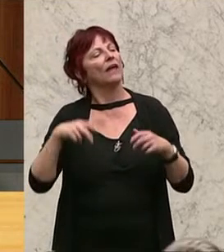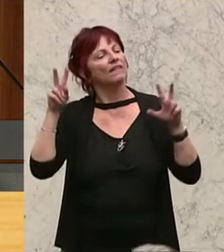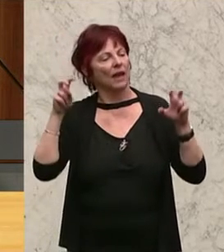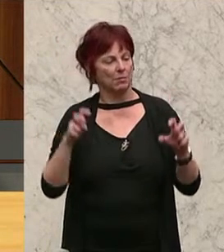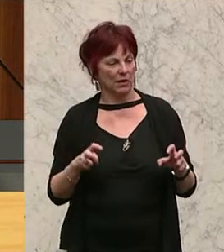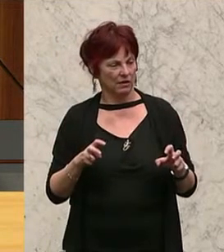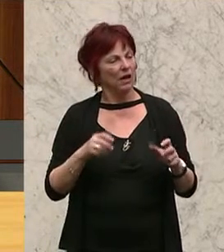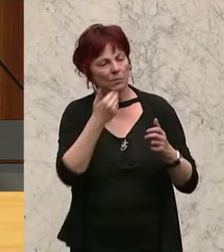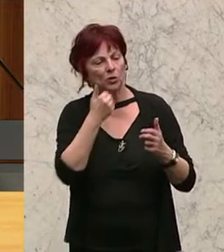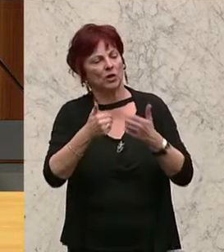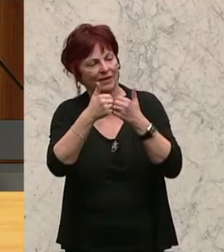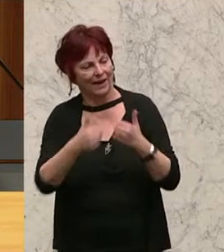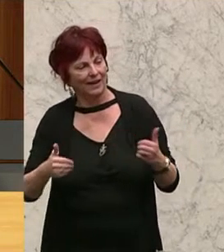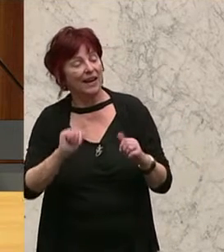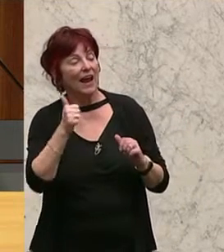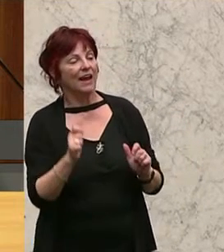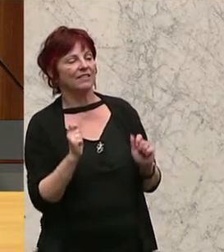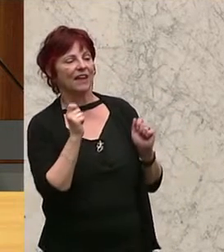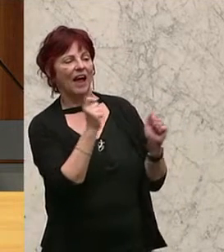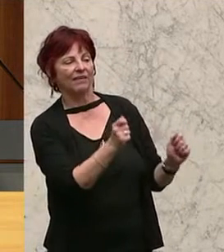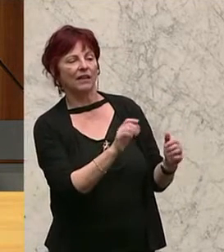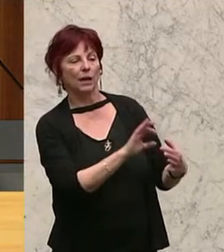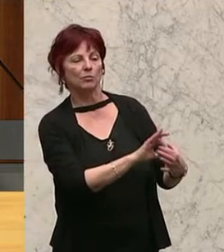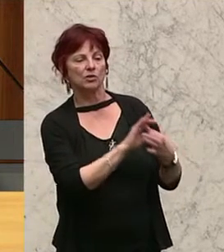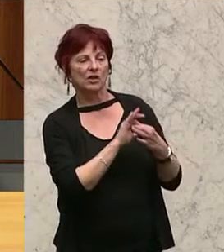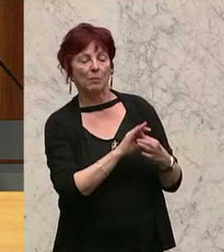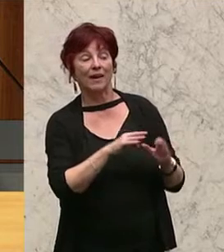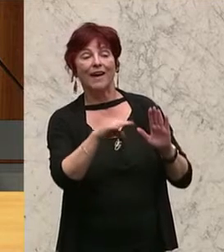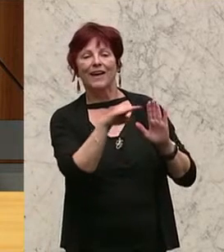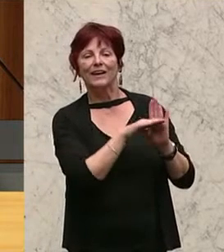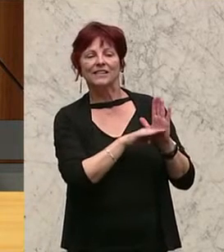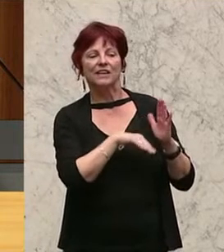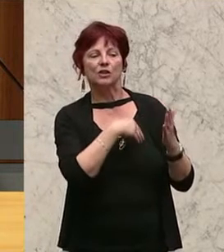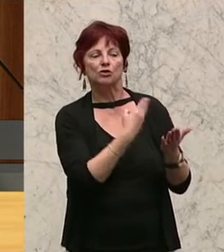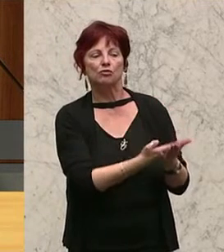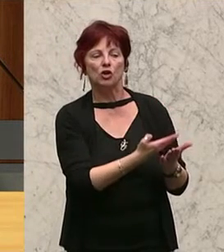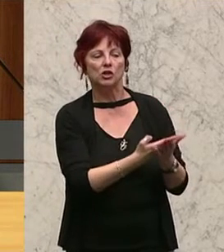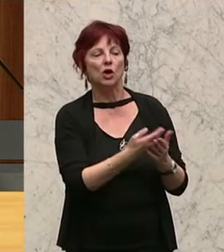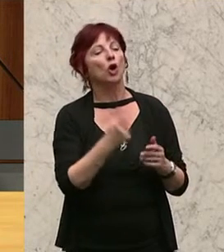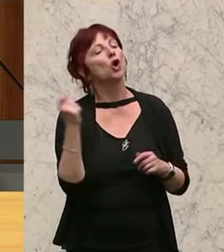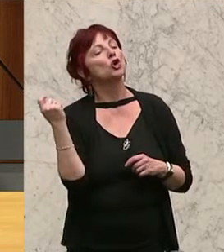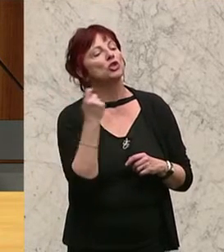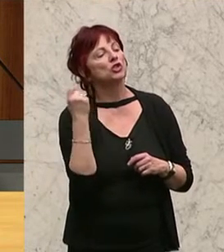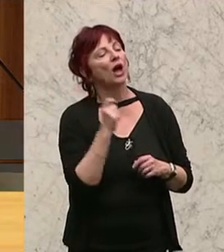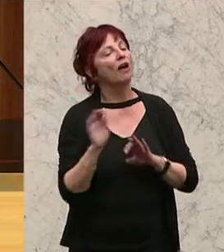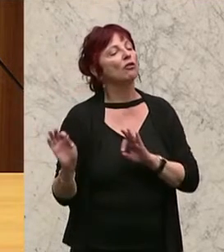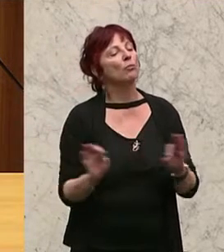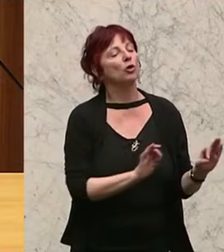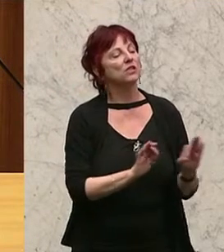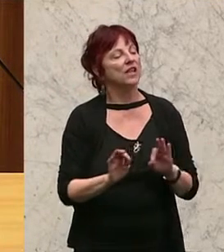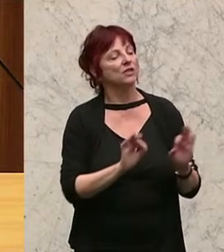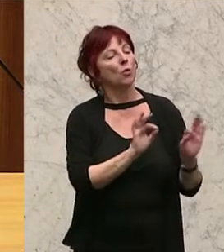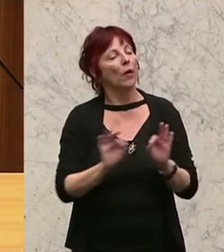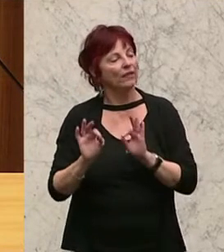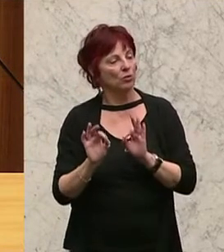betrifft einen Gesetzesvorschlag, der sich unter anderem mit einer Änderung der Strafprozessordnung und mit